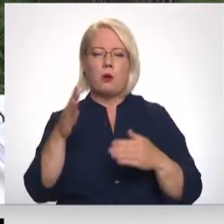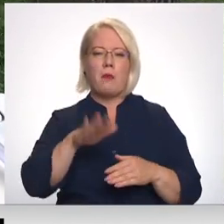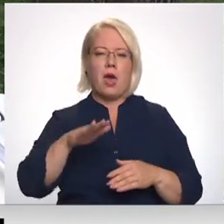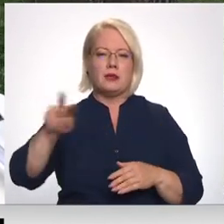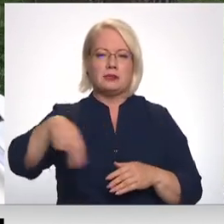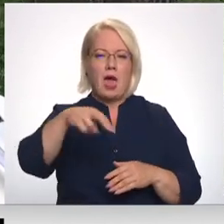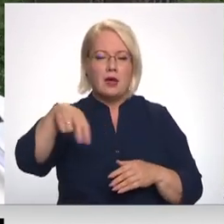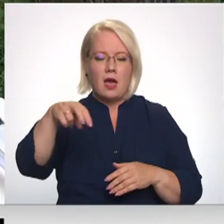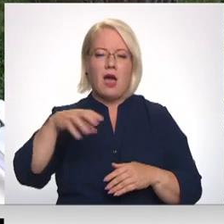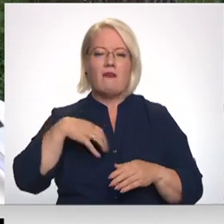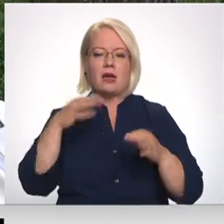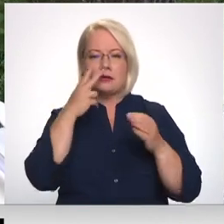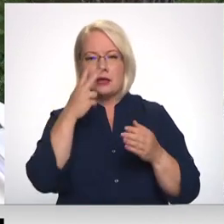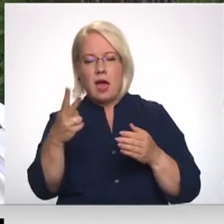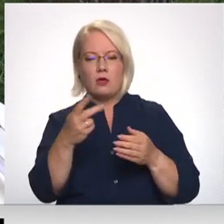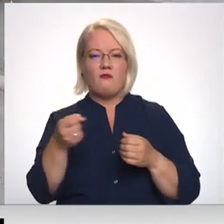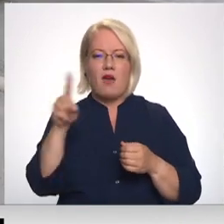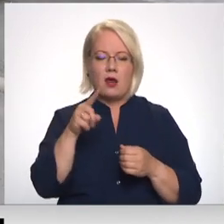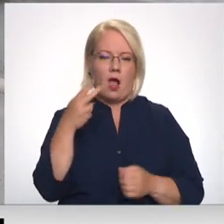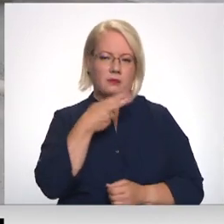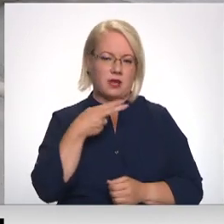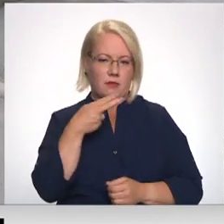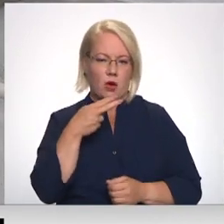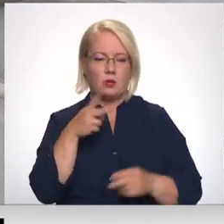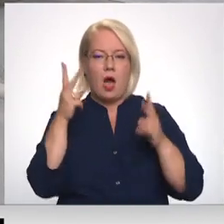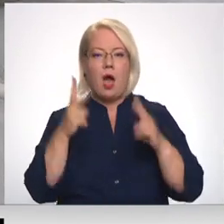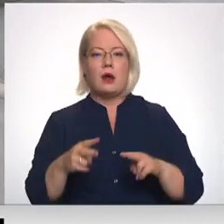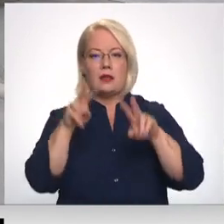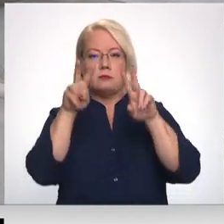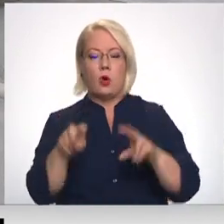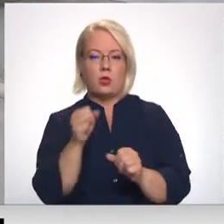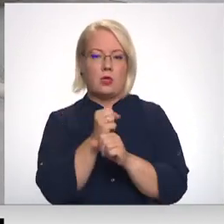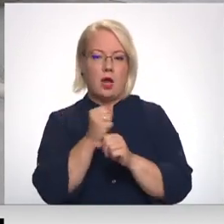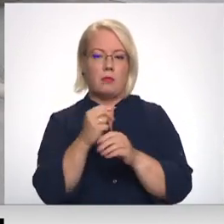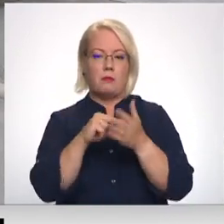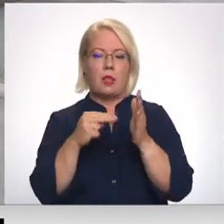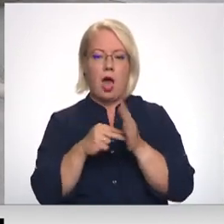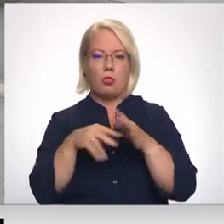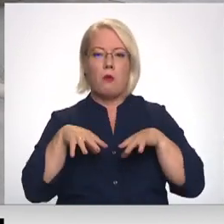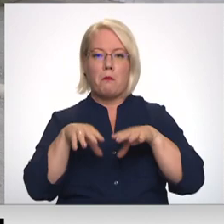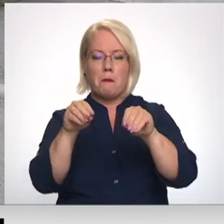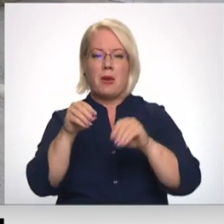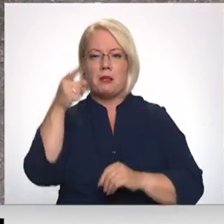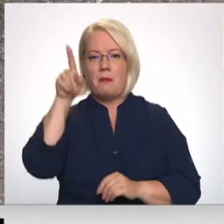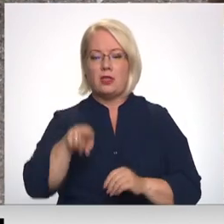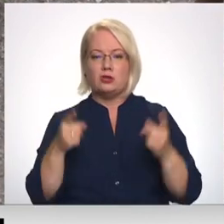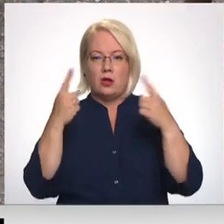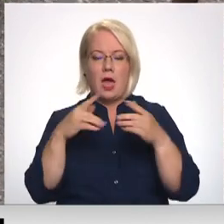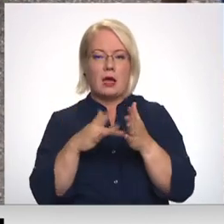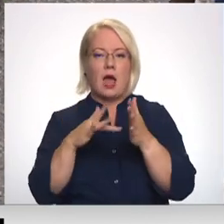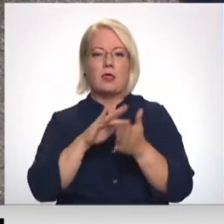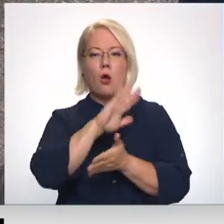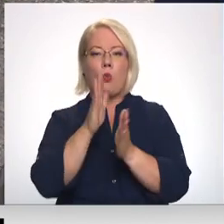visu vajag skatīties un vairāk apsaimniekot. Ārkārtas pārbaudes darbus tiek plānots pabeigt mēneša laikā. Kāda ar kopējā